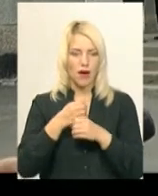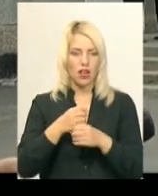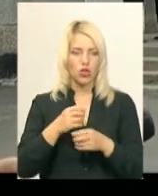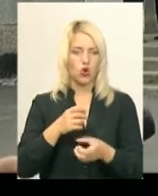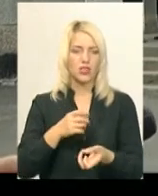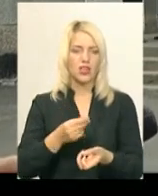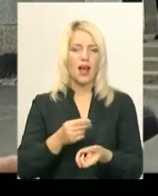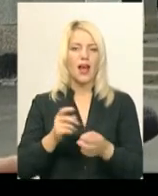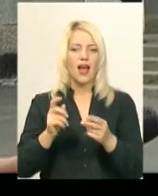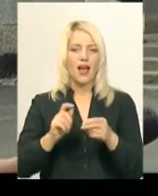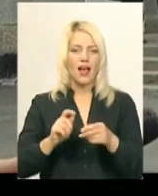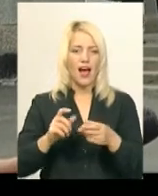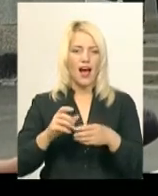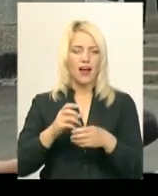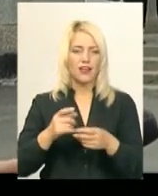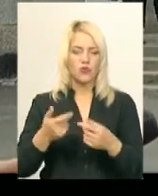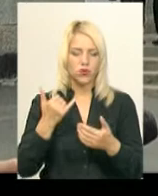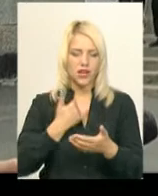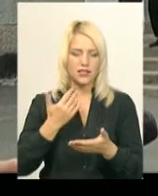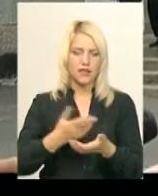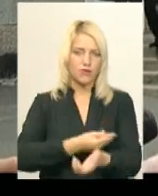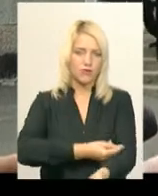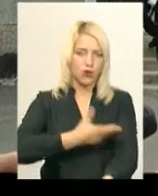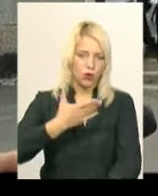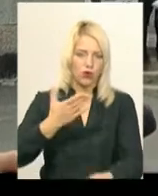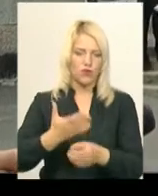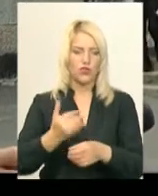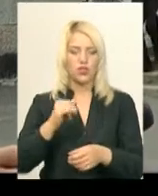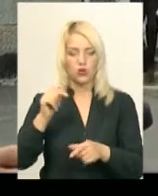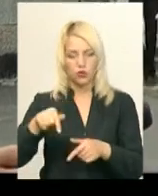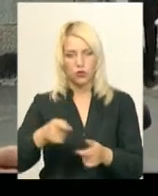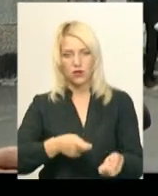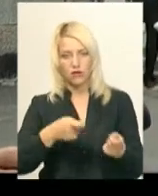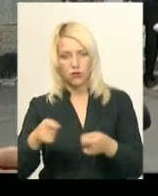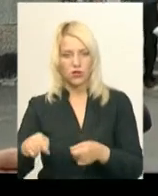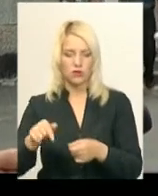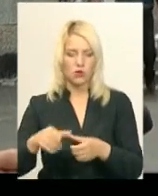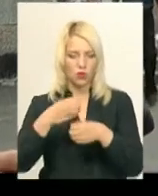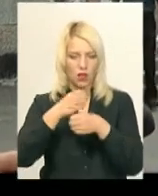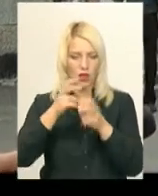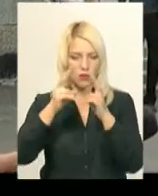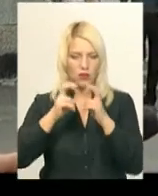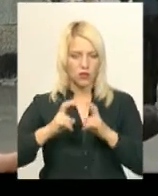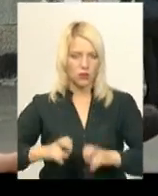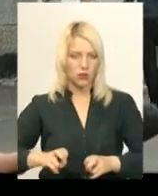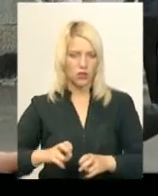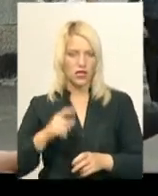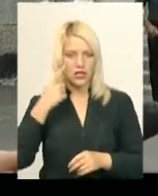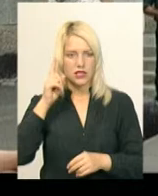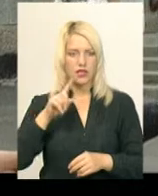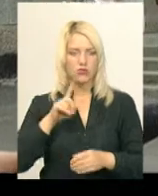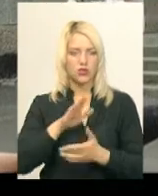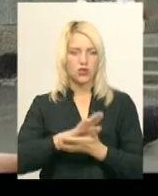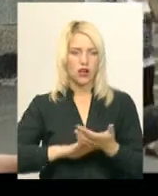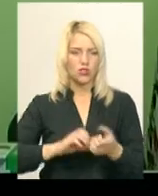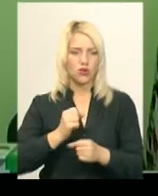зв'яни, беремо кров, пробірочки в нас є одноразові, і привозимо її сюди, і тут ми зразу, буквально за півгодини робимо аналізи, і ми вже знаємо, що далі